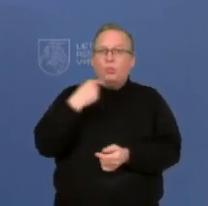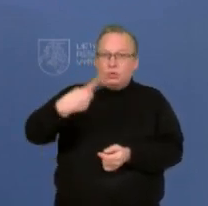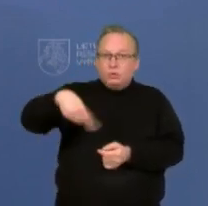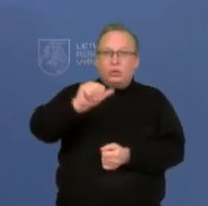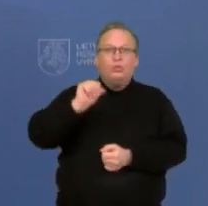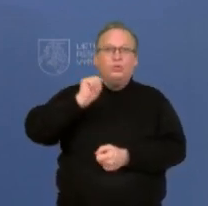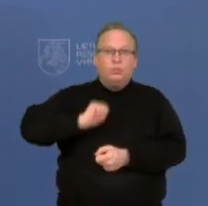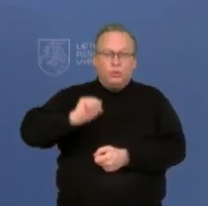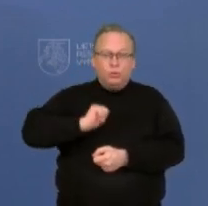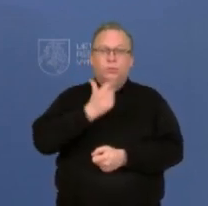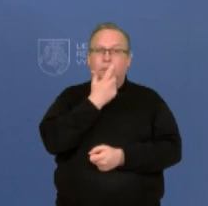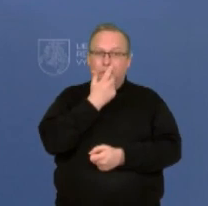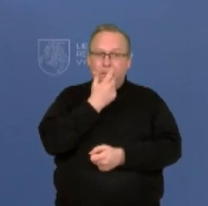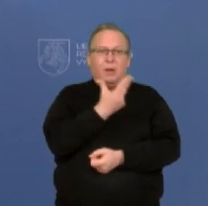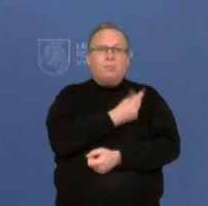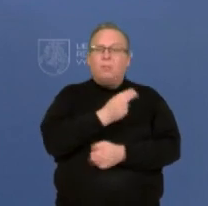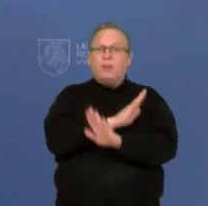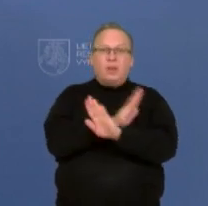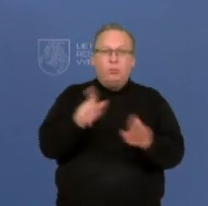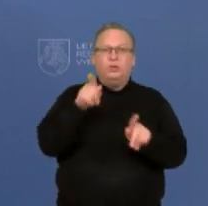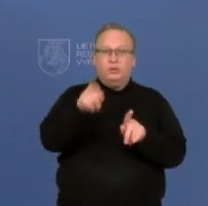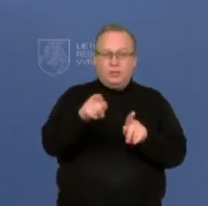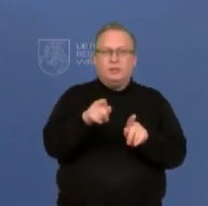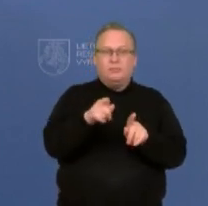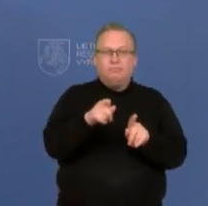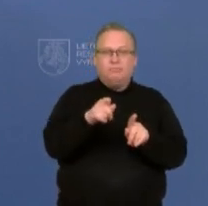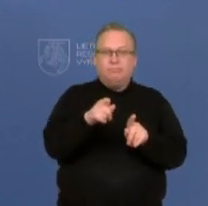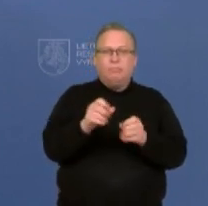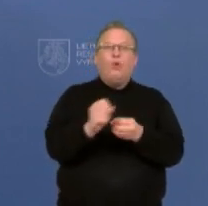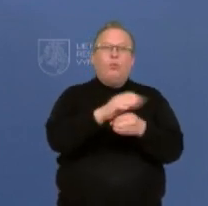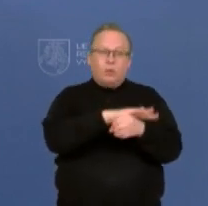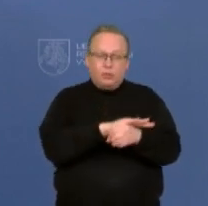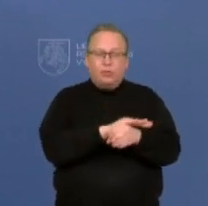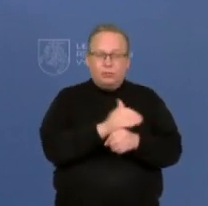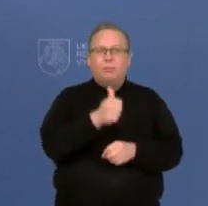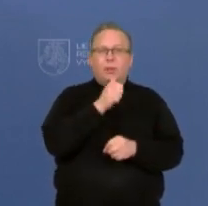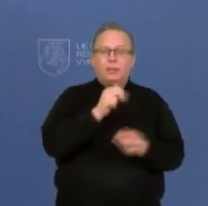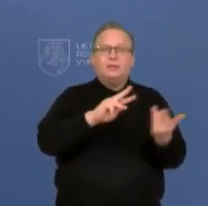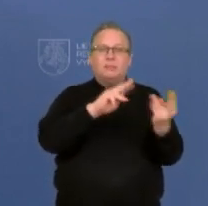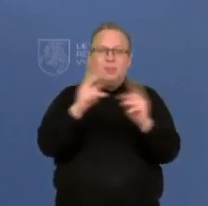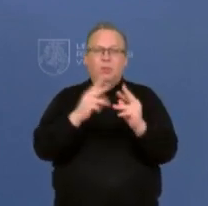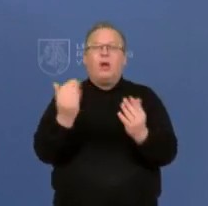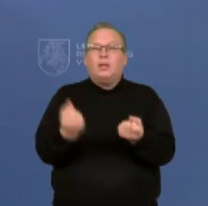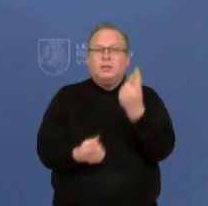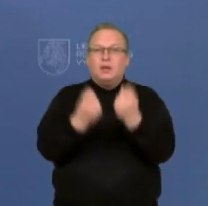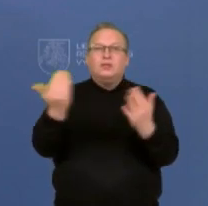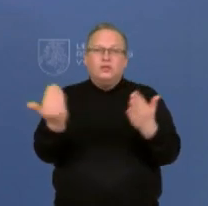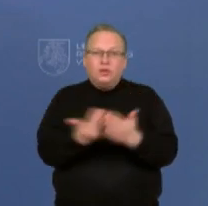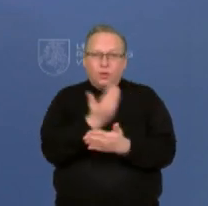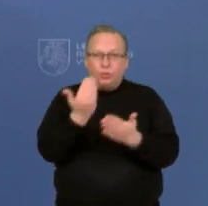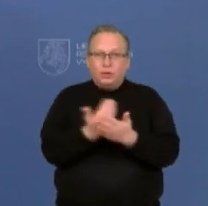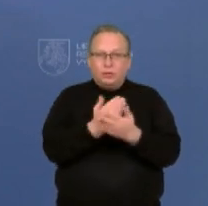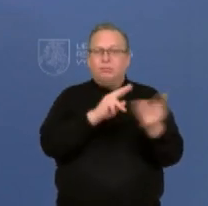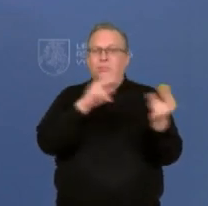pasiskiepijusi, tol tas virusas, na, sakykim, vis bandys mutuoti, darysis naujos atmainos ir mes vis